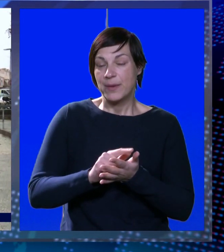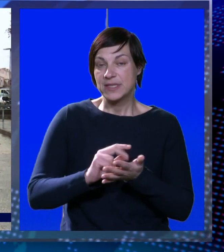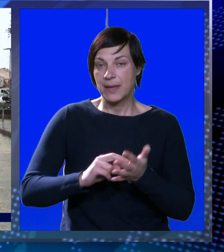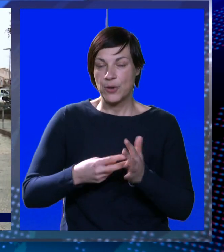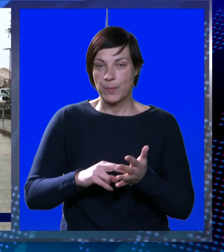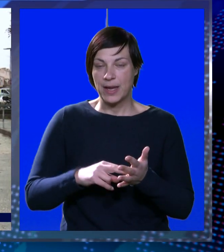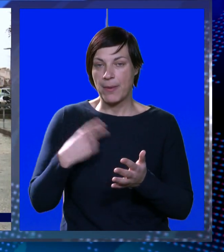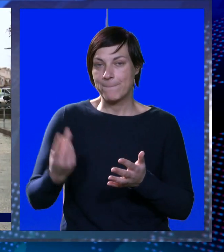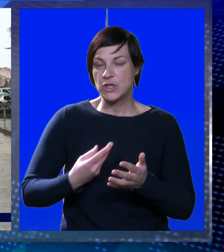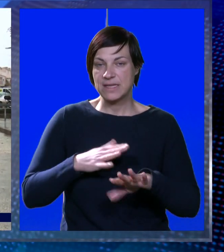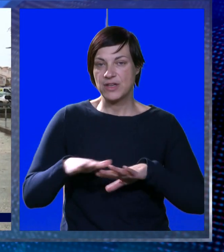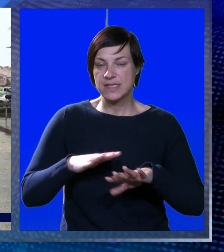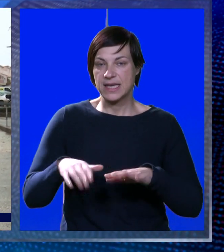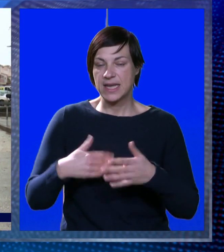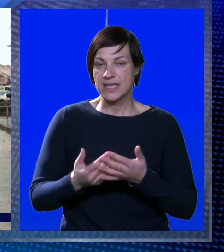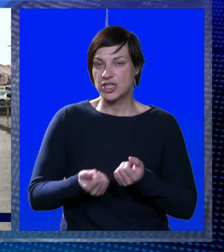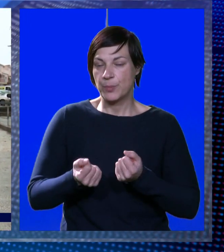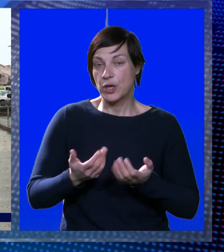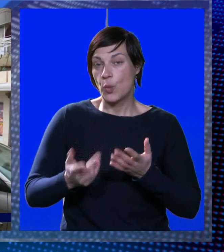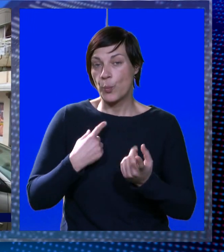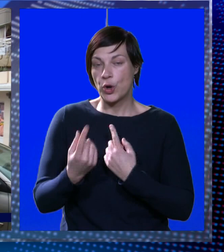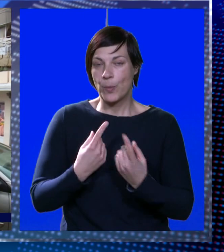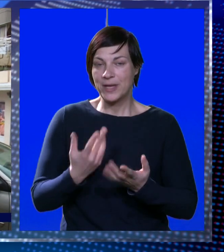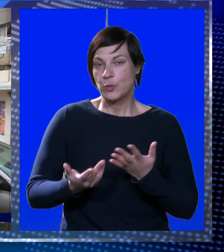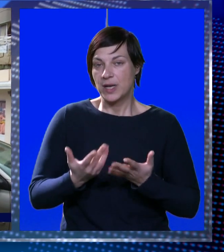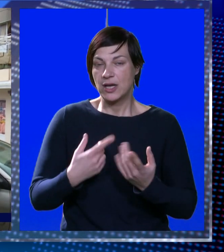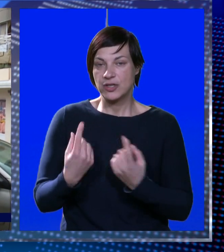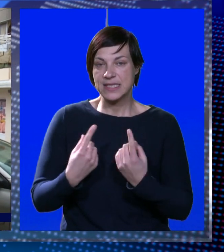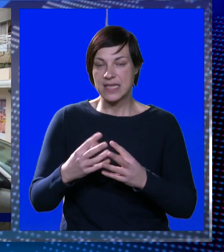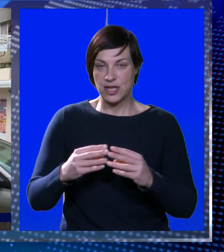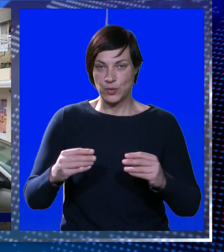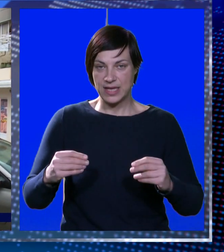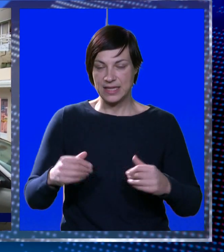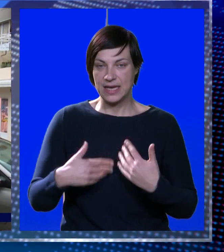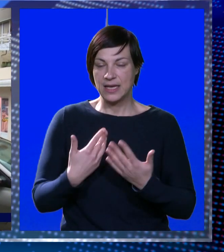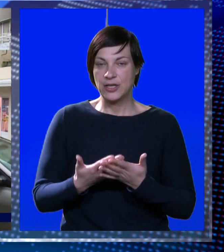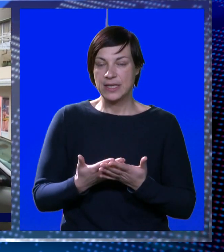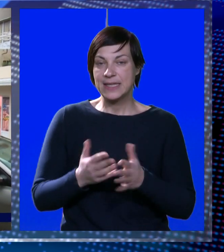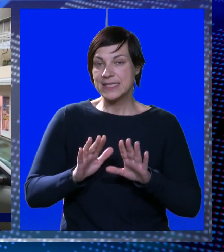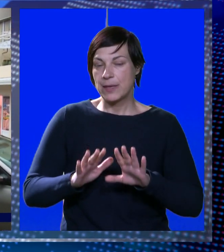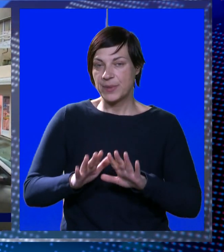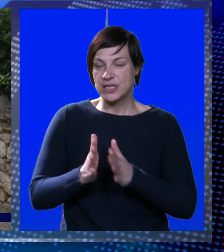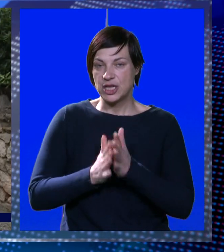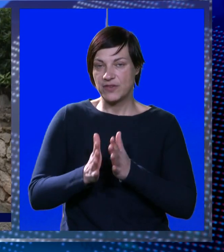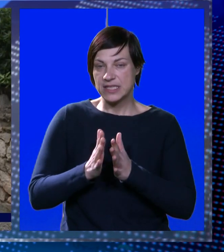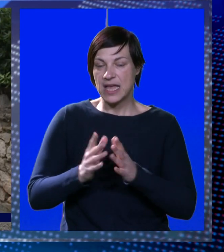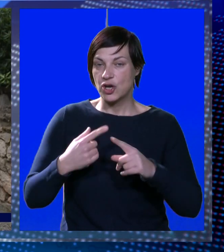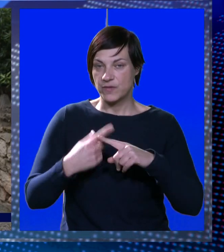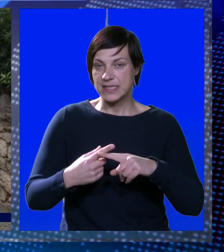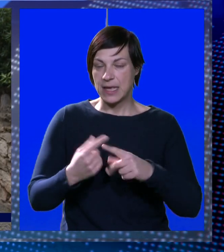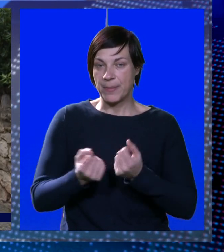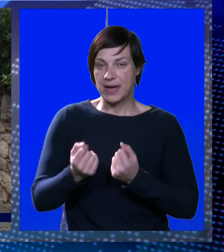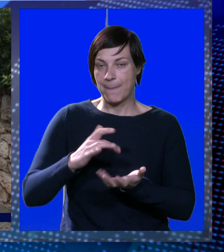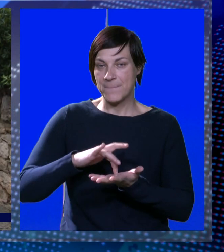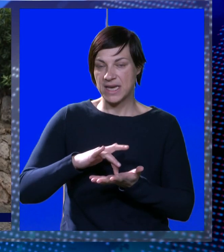vremenskih naprilika. Pozivaju se građani da svoje ponašanje u prometu prilagode stanju na terenu, to jest da se pridržavaju znakova